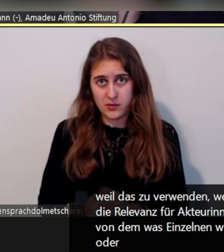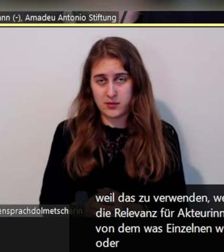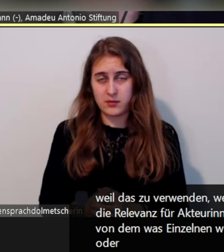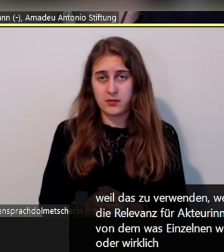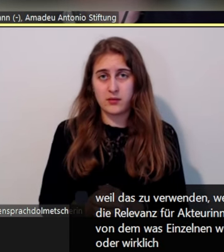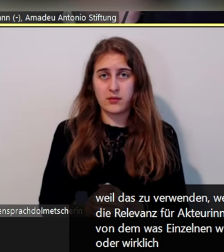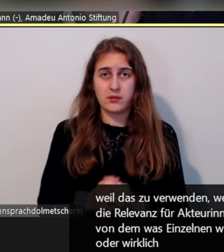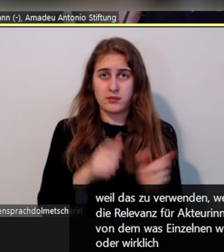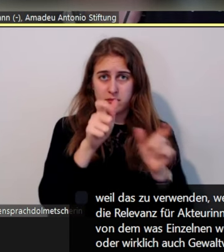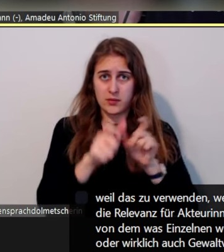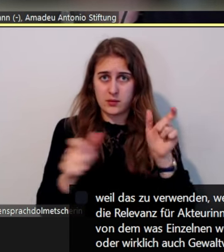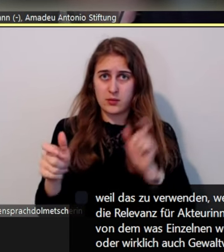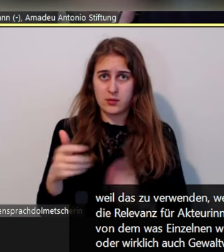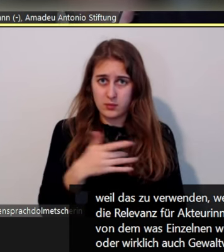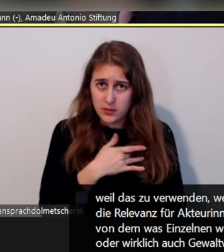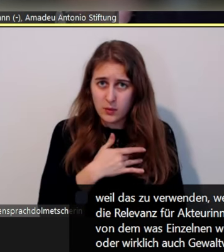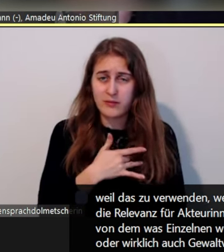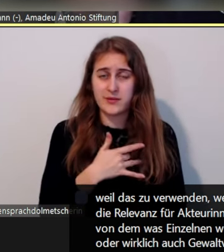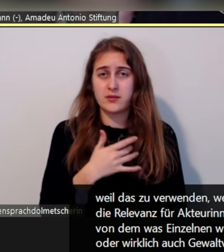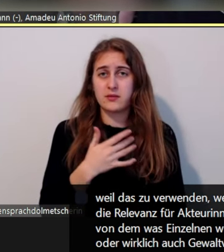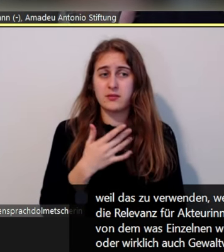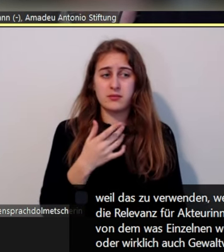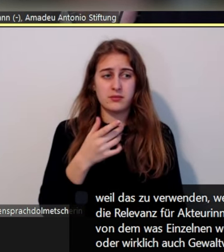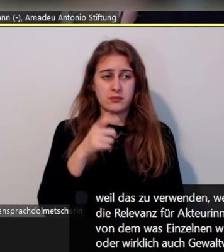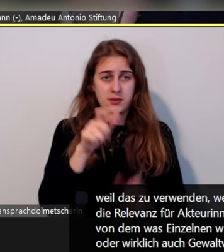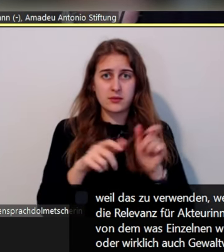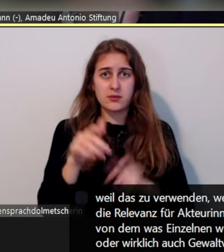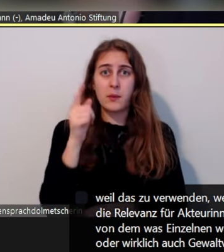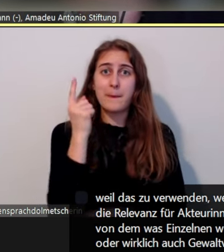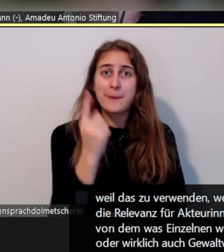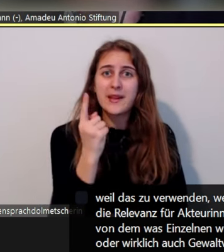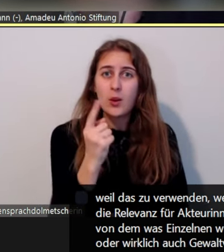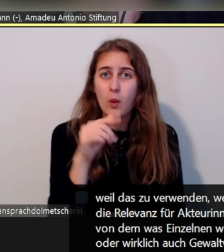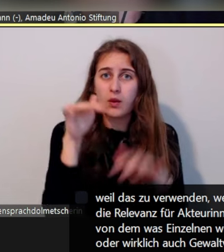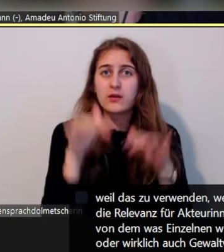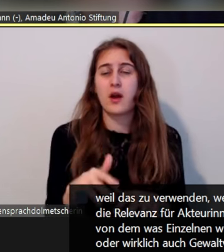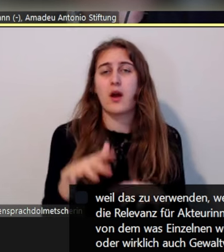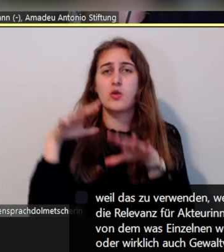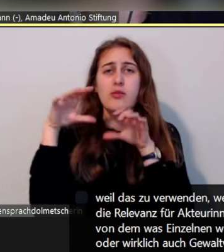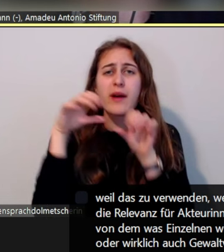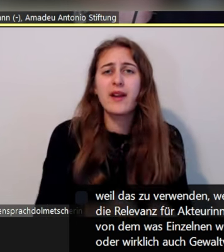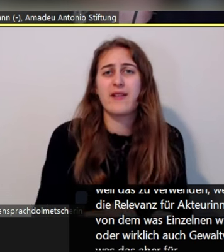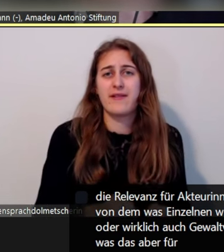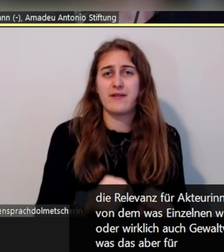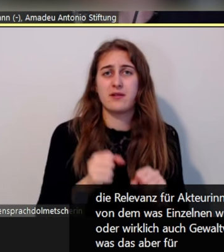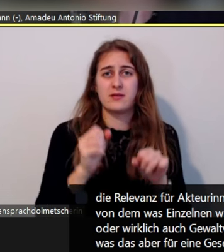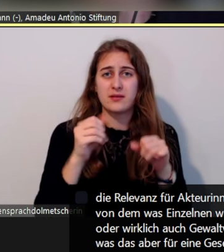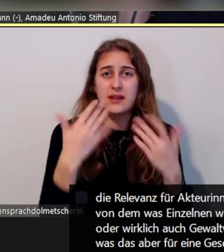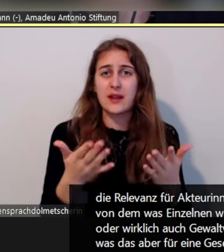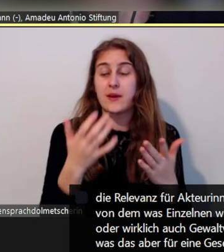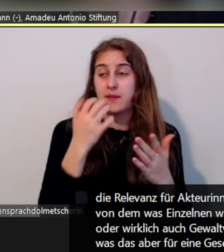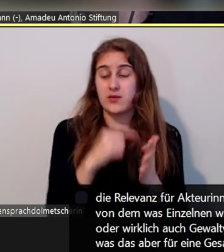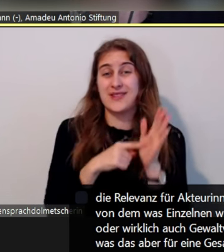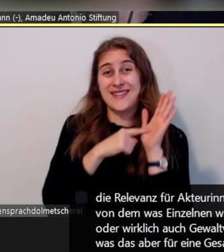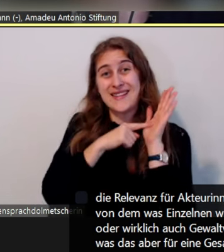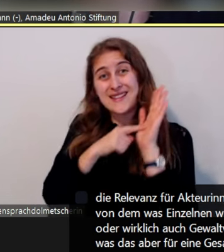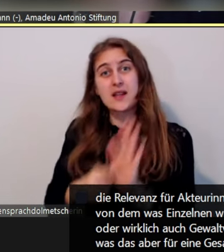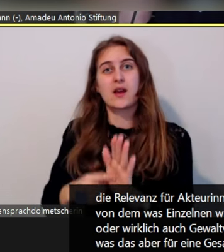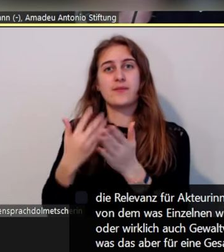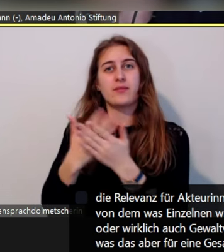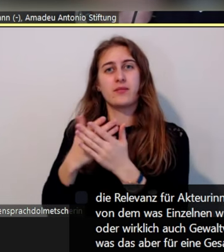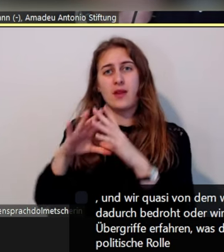gewaltvoll bedroht werden oder Übergriffe erfahren, was das aber für eine gesamtgesellschaftliche